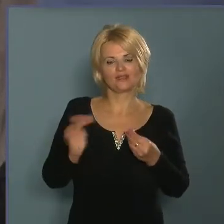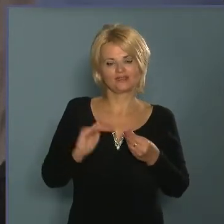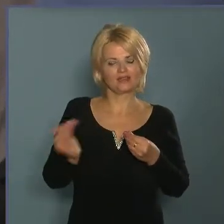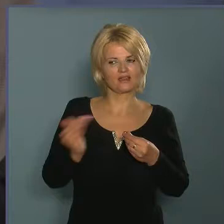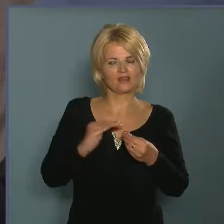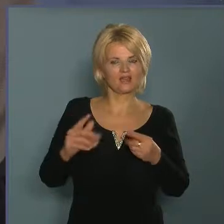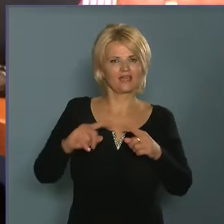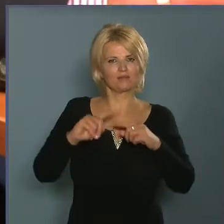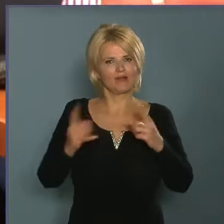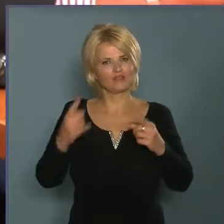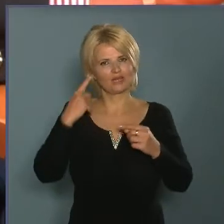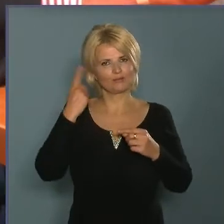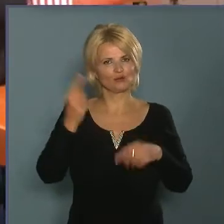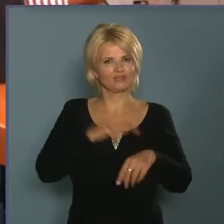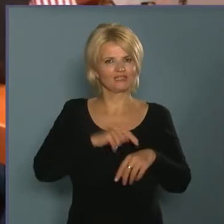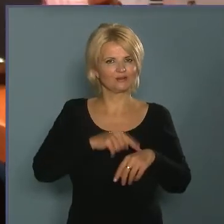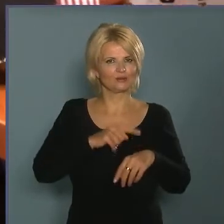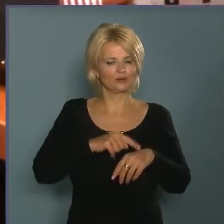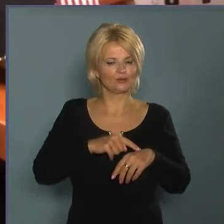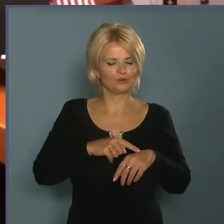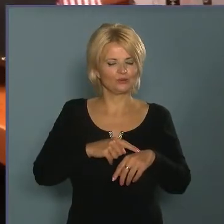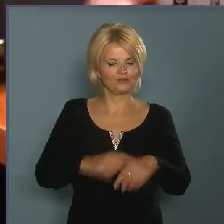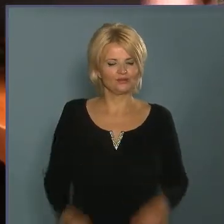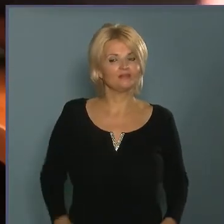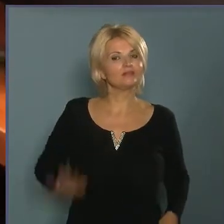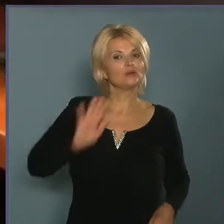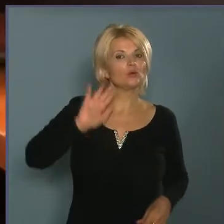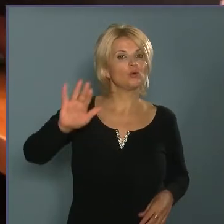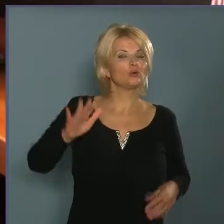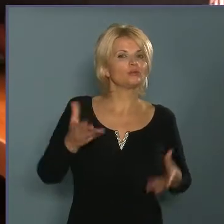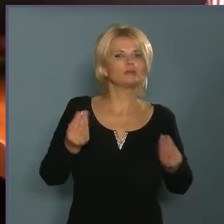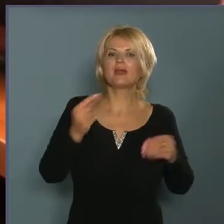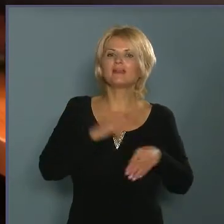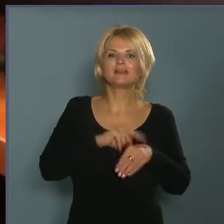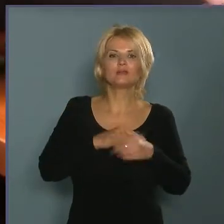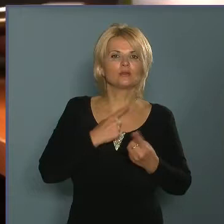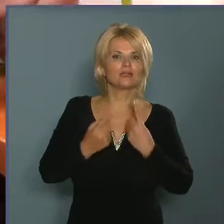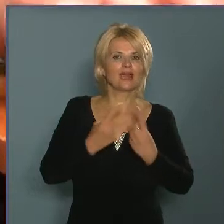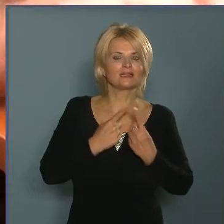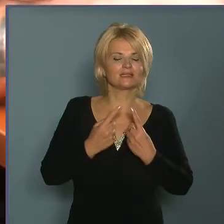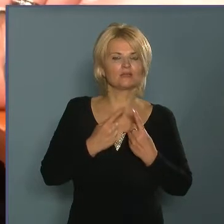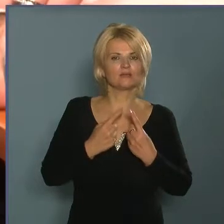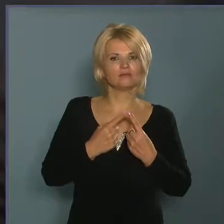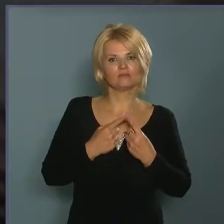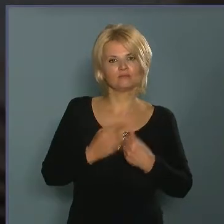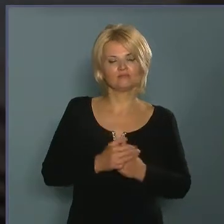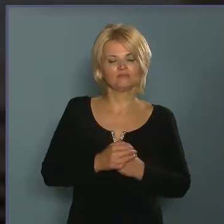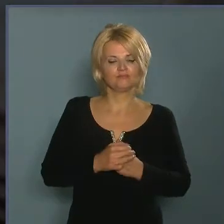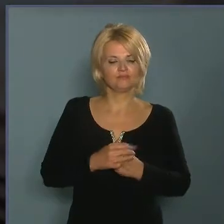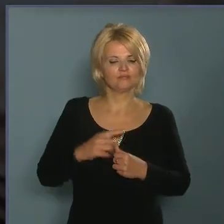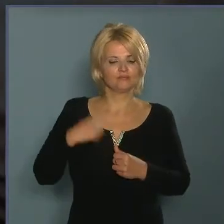másként tudják tölteni az időt, mint ahogyan most látjuk. Vajon otthon mennyi ideig jut játszani egymással? Mindig játszunk, tehát ez